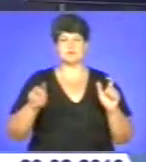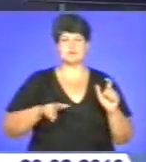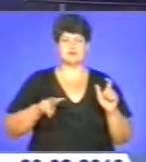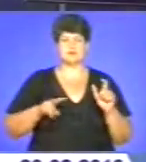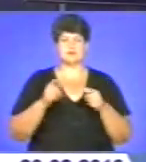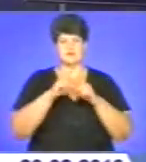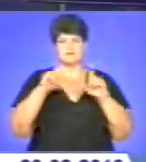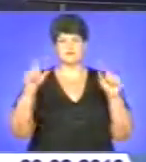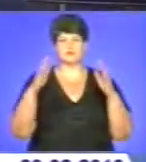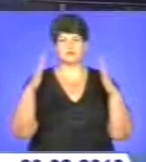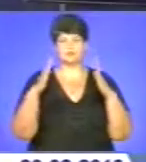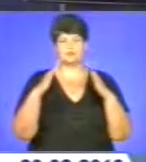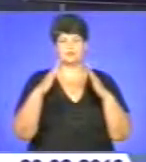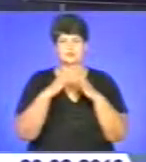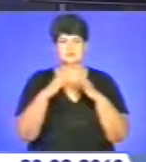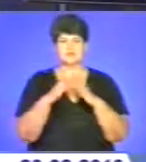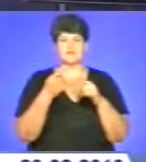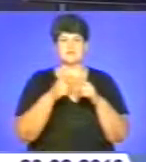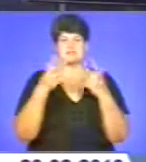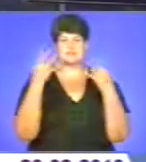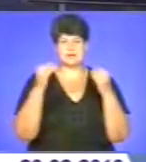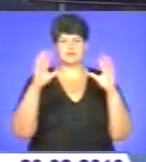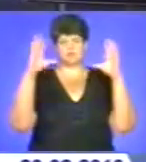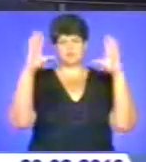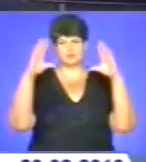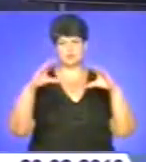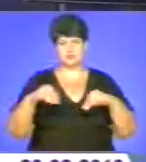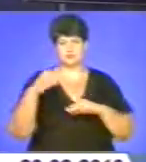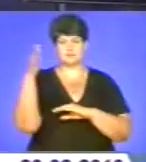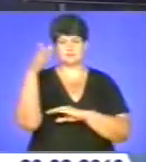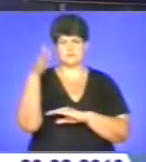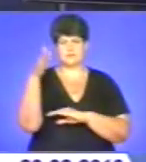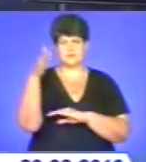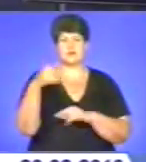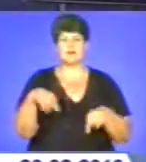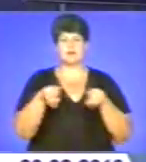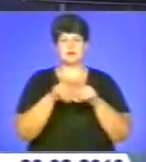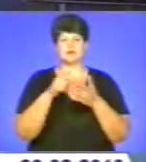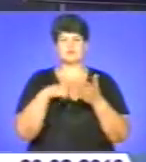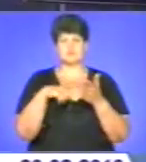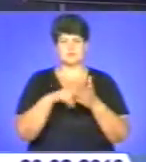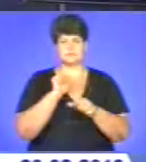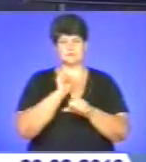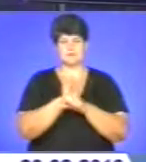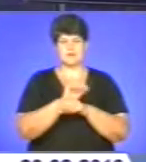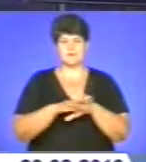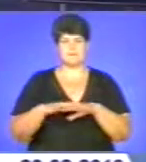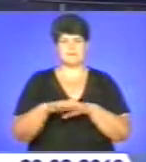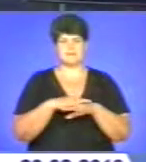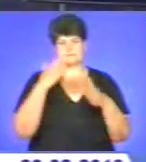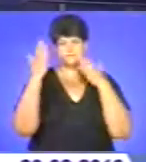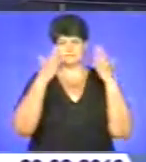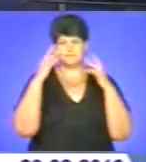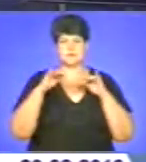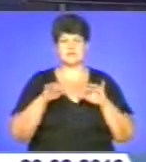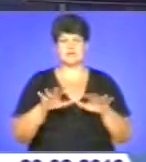та відомчих будівлях в цей день будуть приспущені державні прапори. Також у місті обмежать проведення масових та розважальних